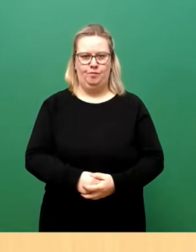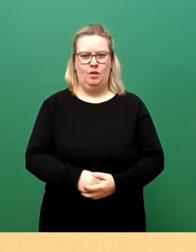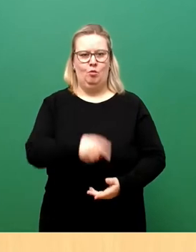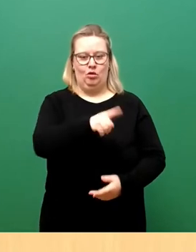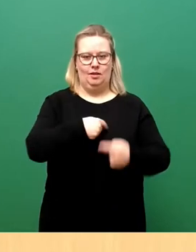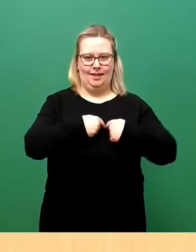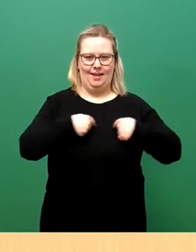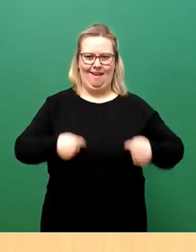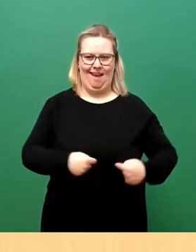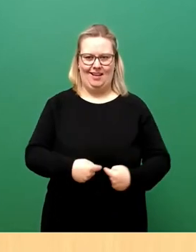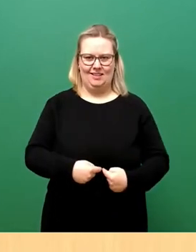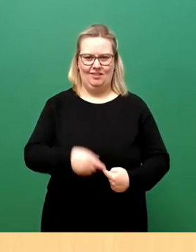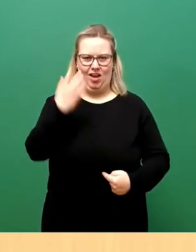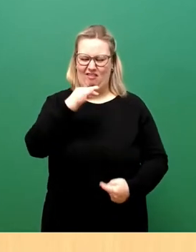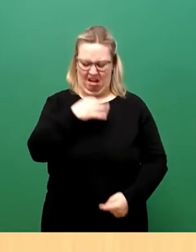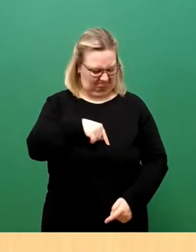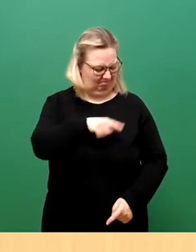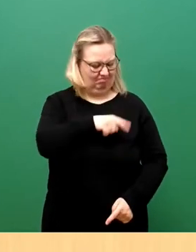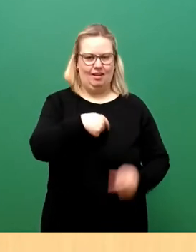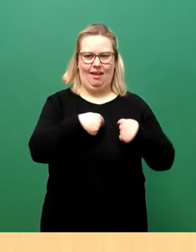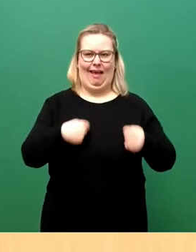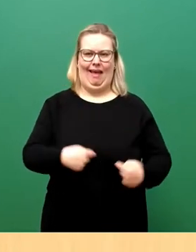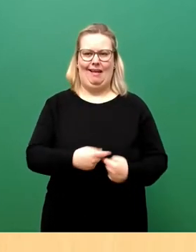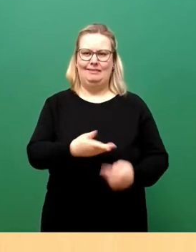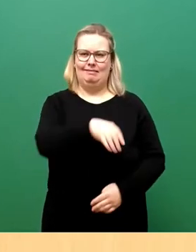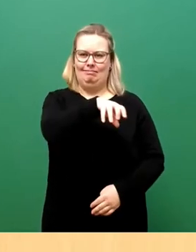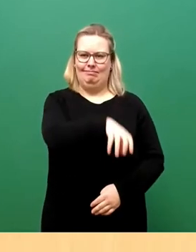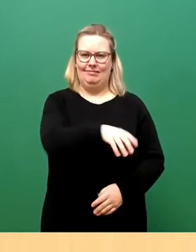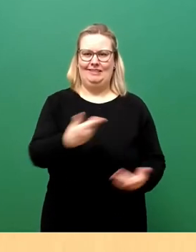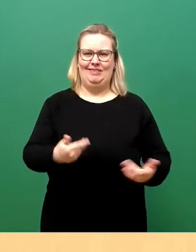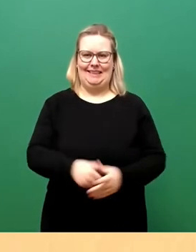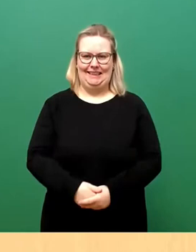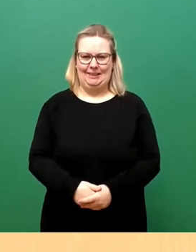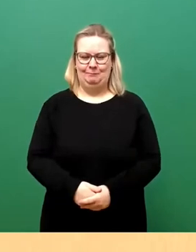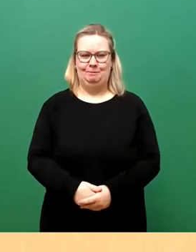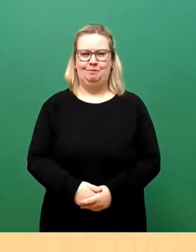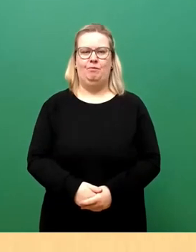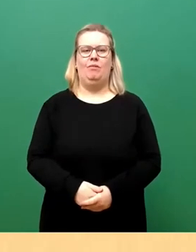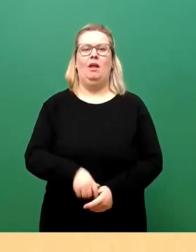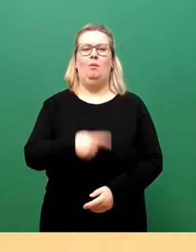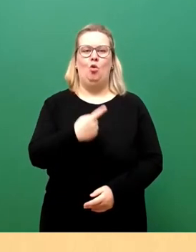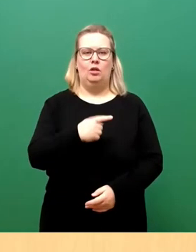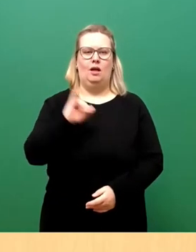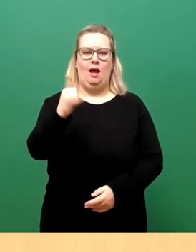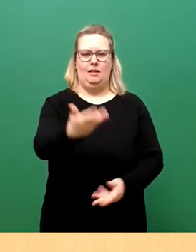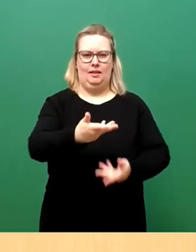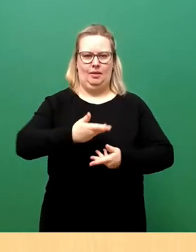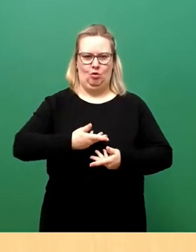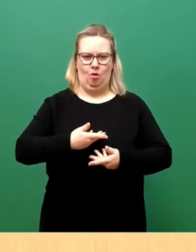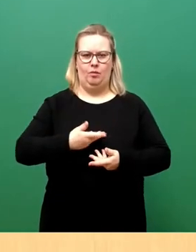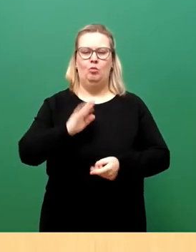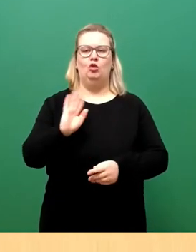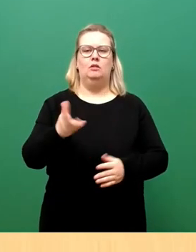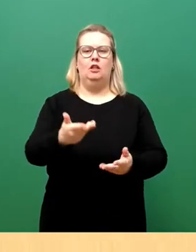sich vielleicht gefragt haben, was ist das, was hier vorne beim Oberbürgermeister steht, habe ich von dieser Reise mitgebracht. Es ist ein Geschenk